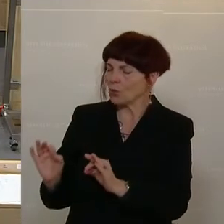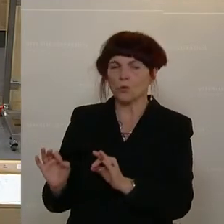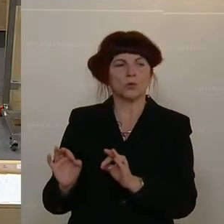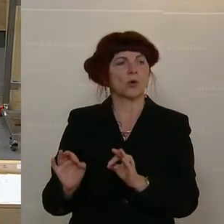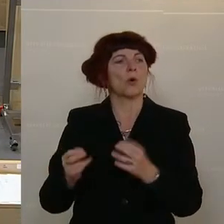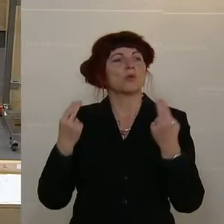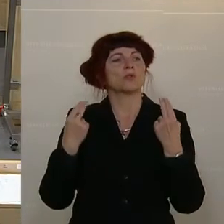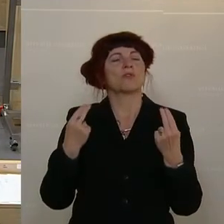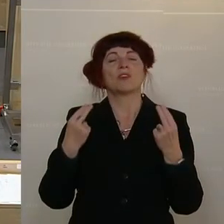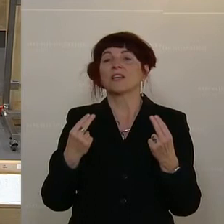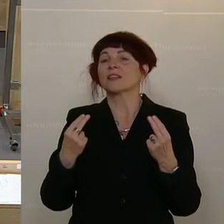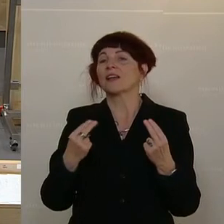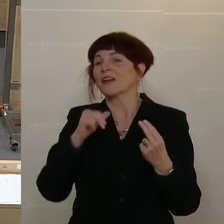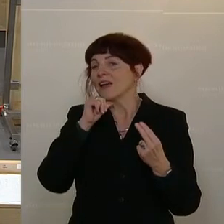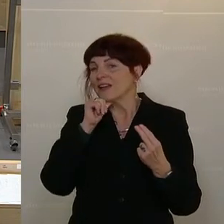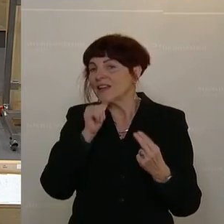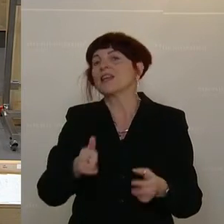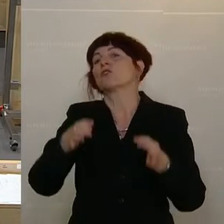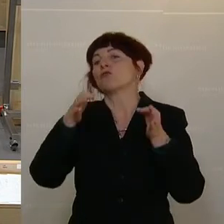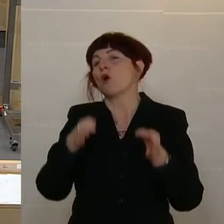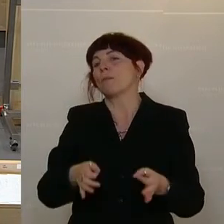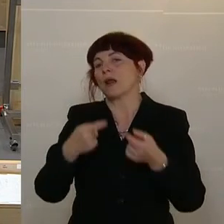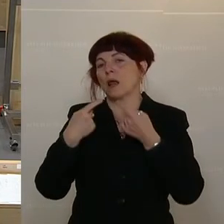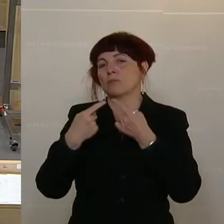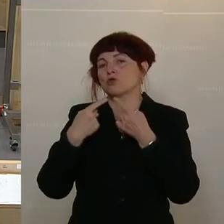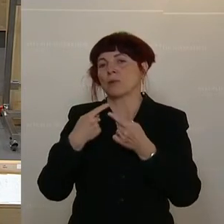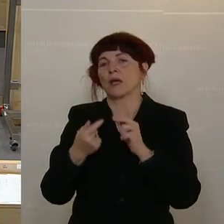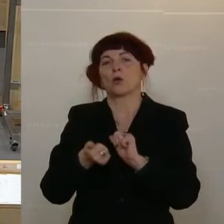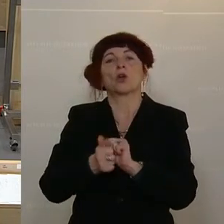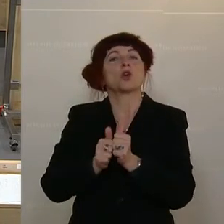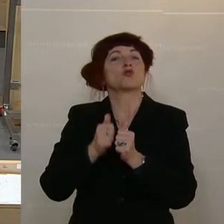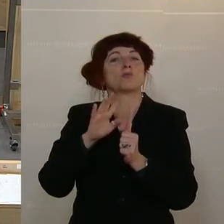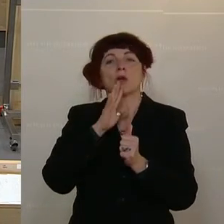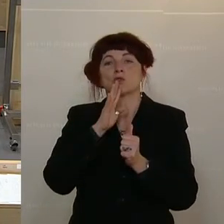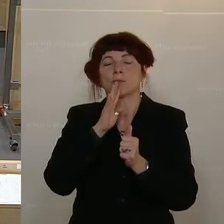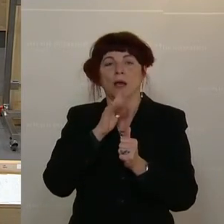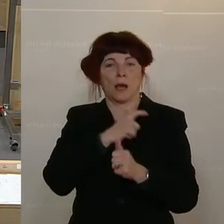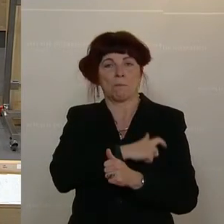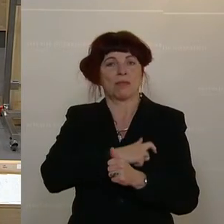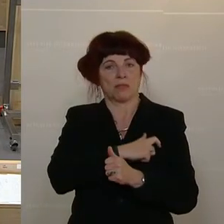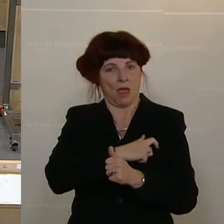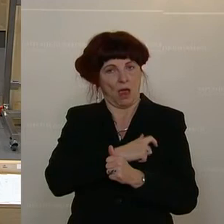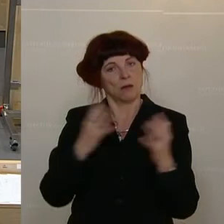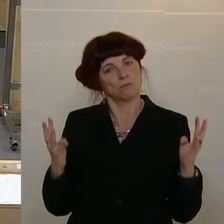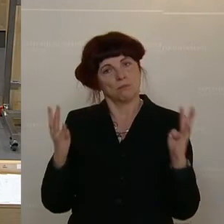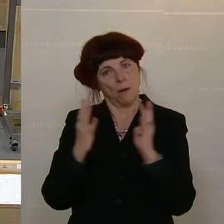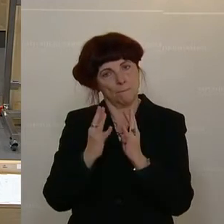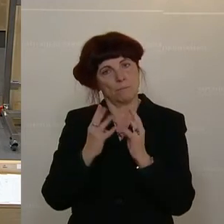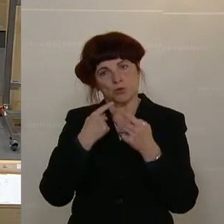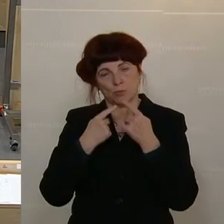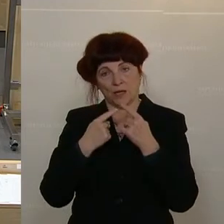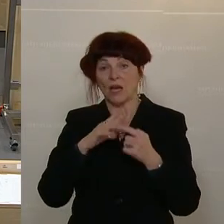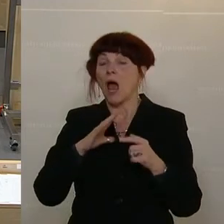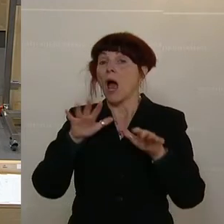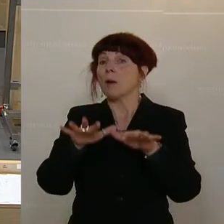Besprechungen der Sportsprecher mit Ihnen gibt. Dagegen ist überhaupt nicht zu sagen, aber wenn es um parlamentarische Belange gibt, dann